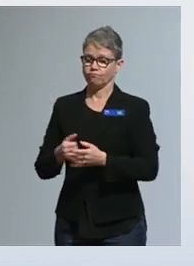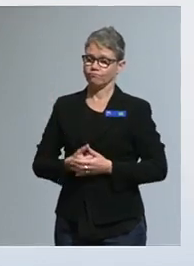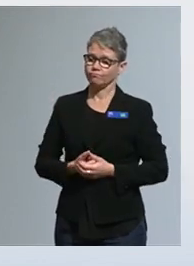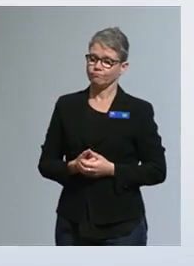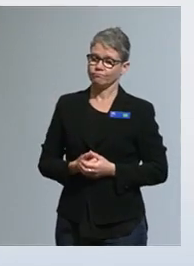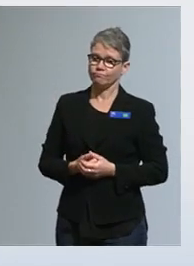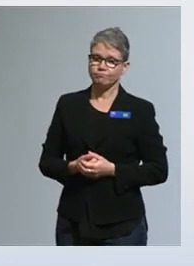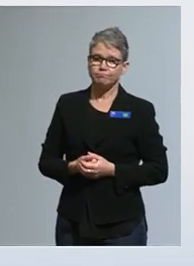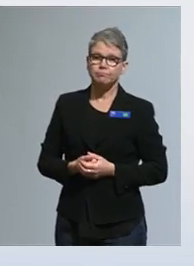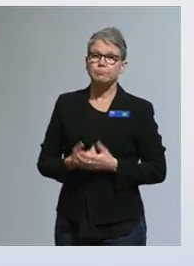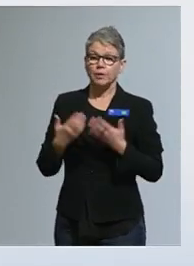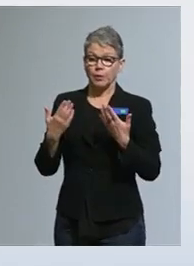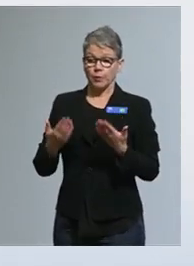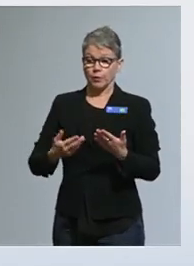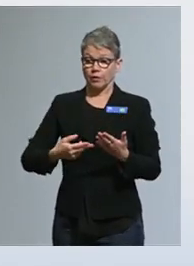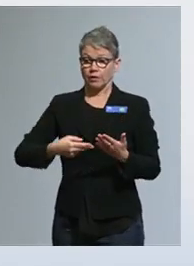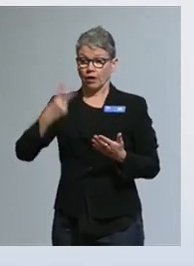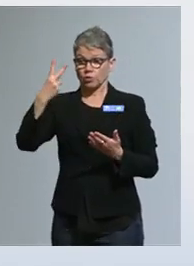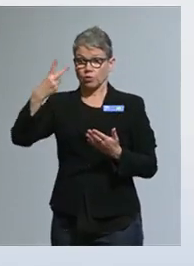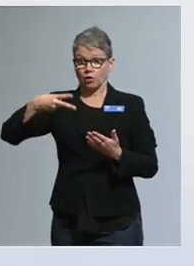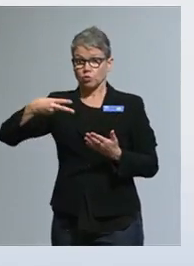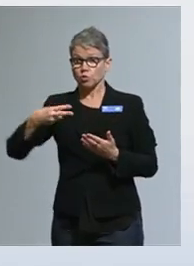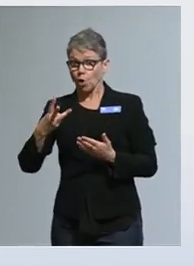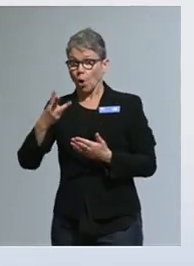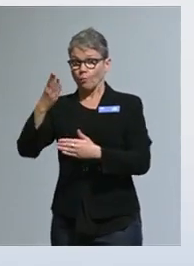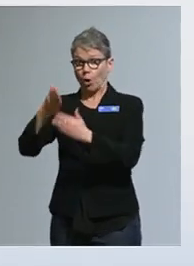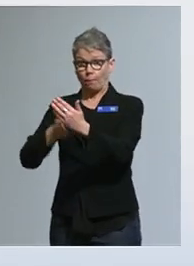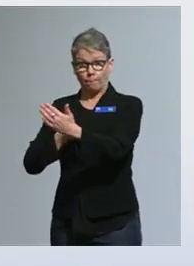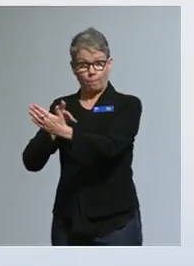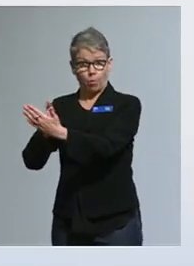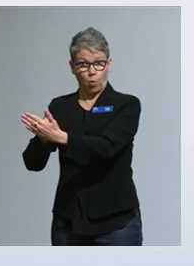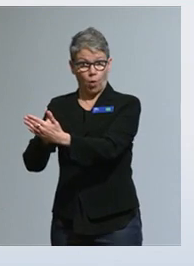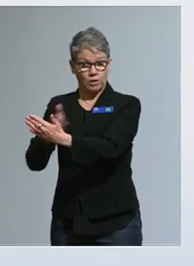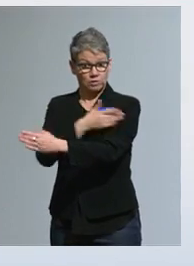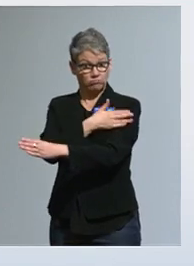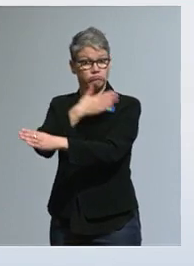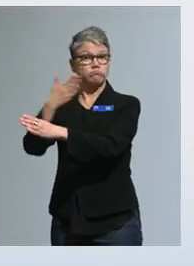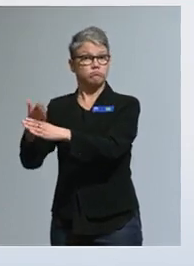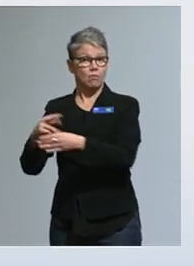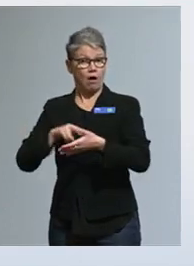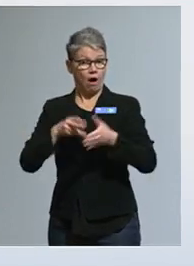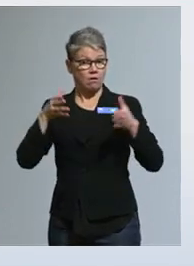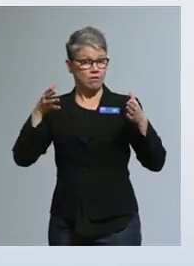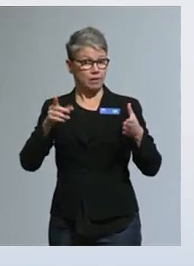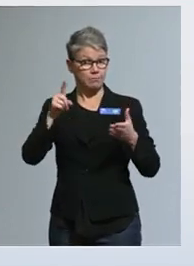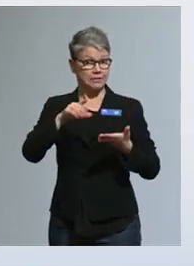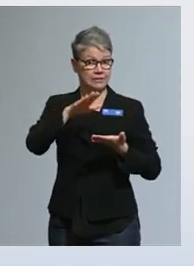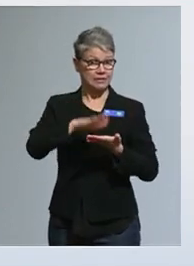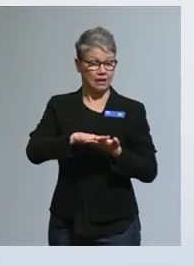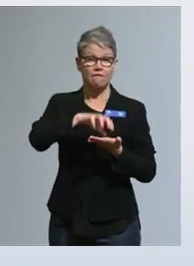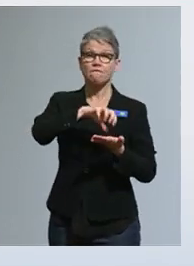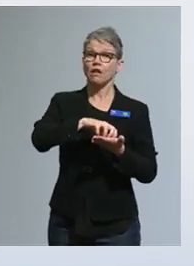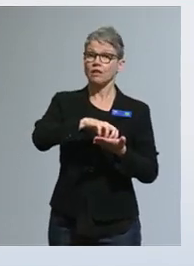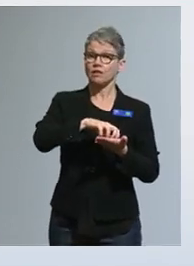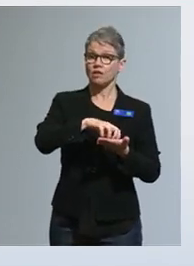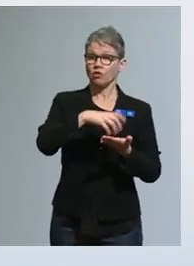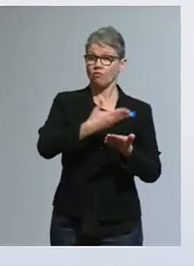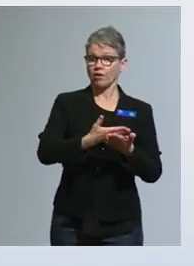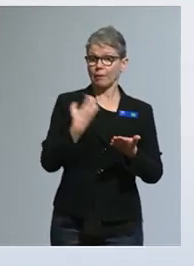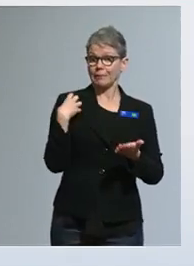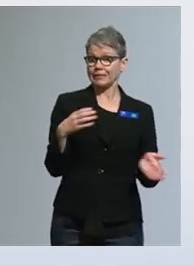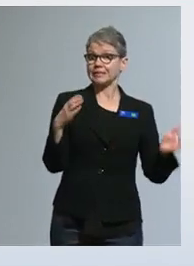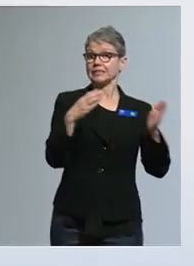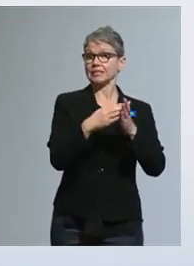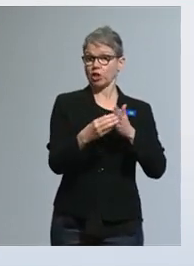Tämä vuoden 2023 loppuun saakka kestävä hanke toimii valtiovarainministeriön johdolla.